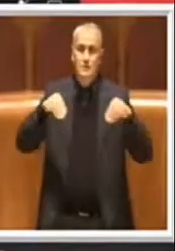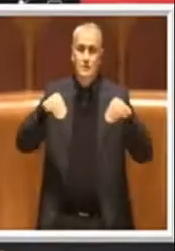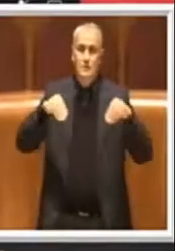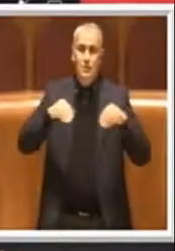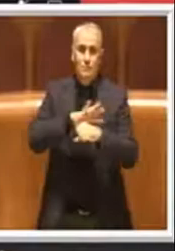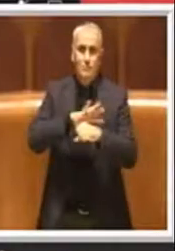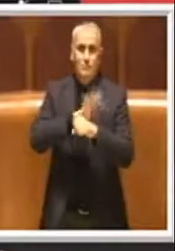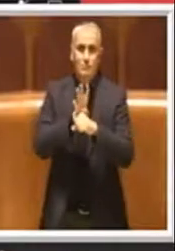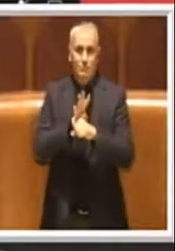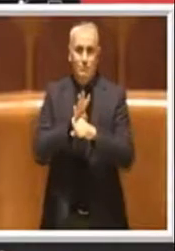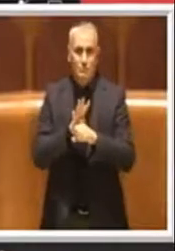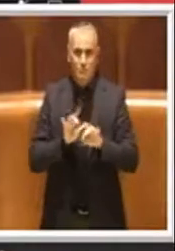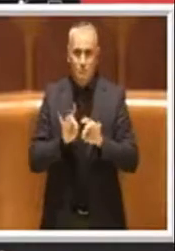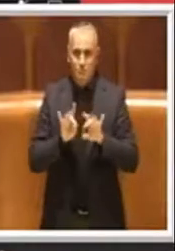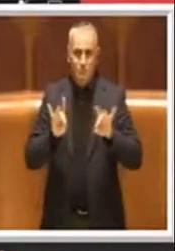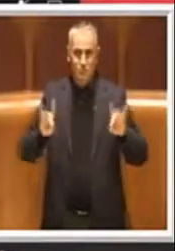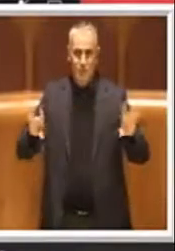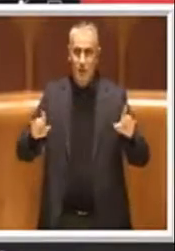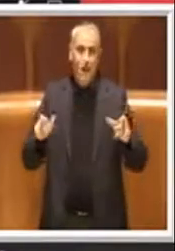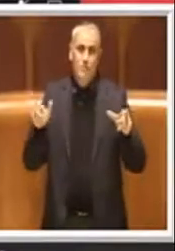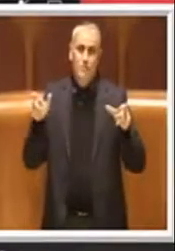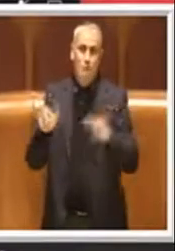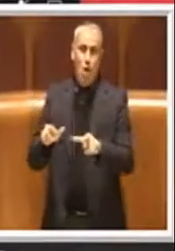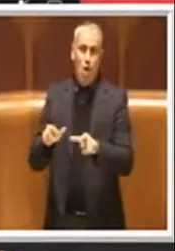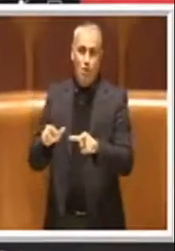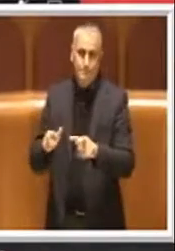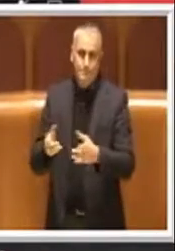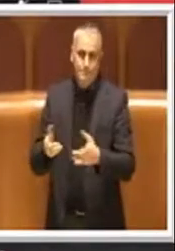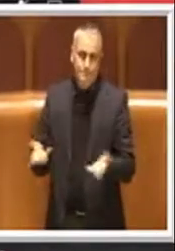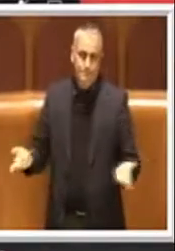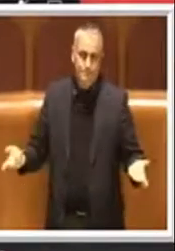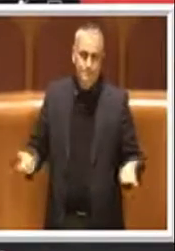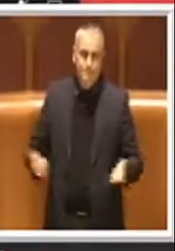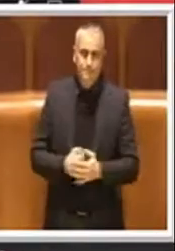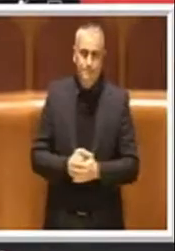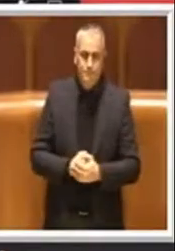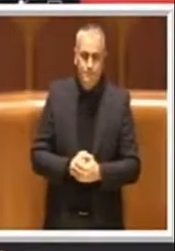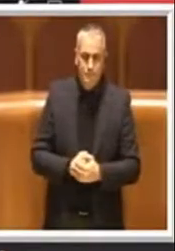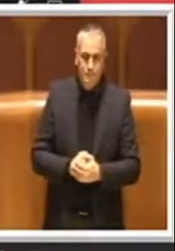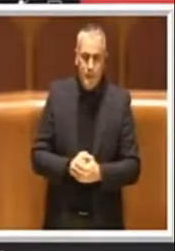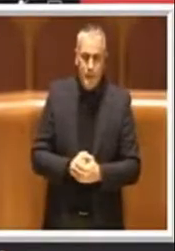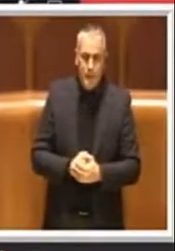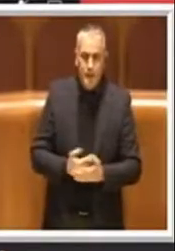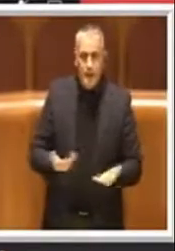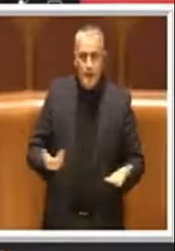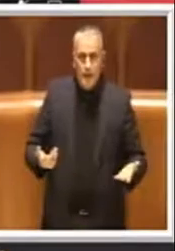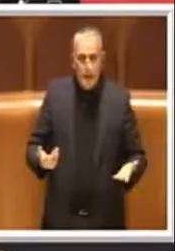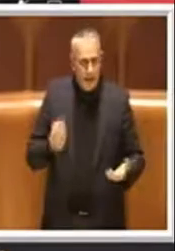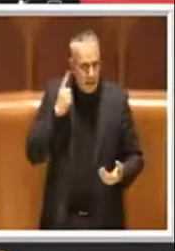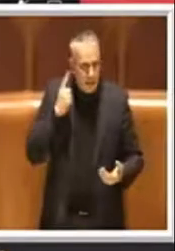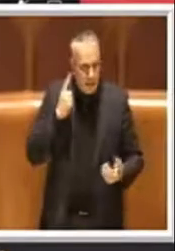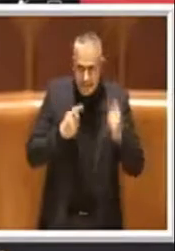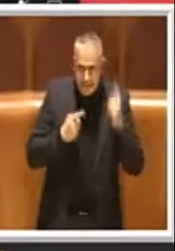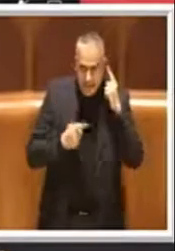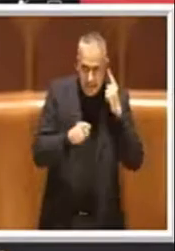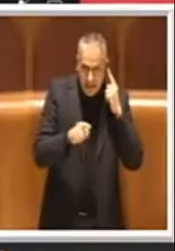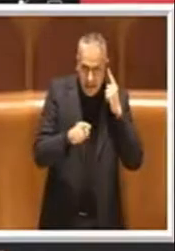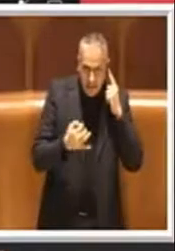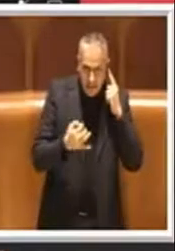per cui diciamo una cosa, mi sentite bene?